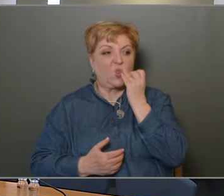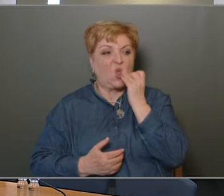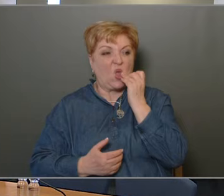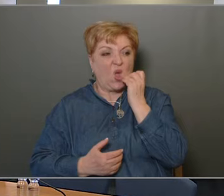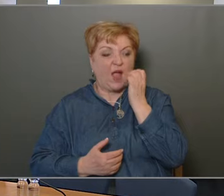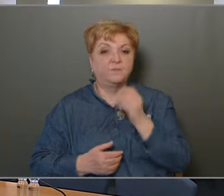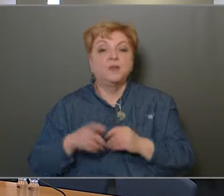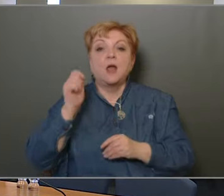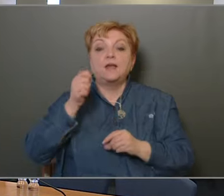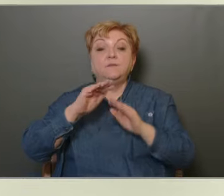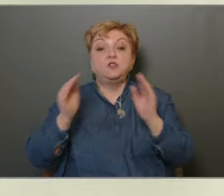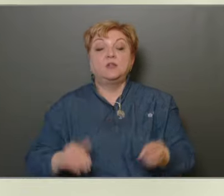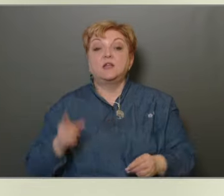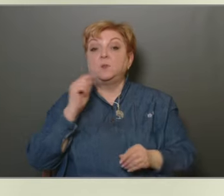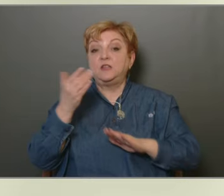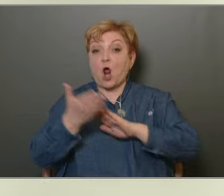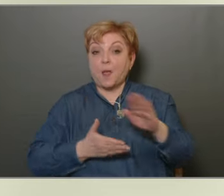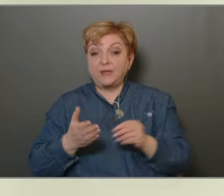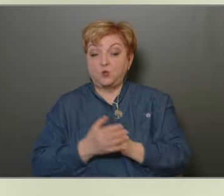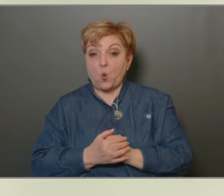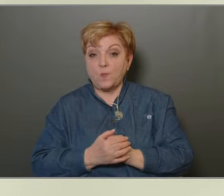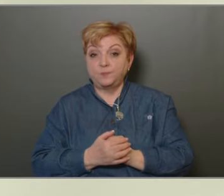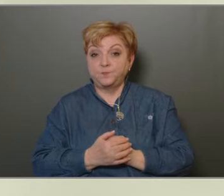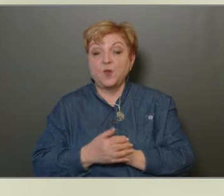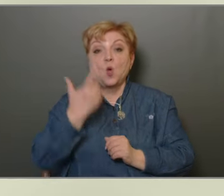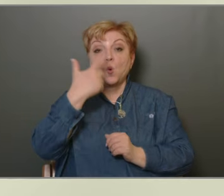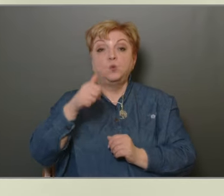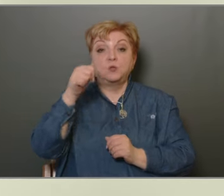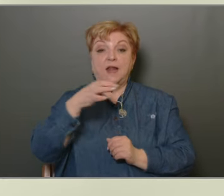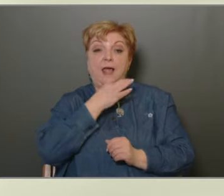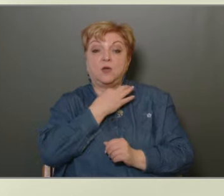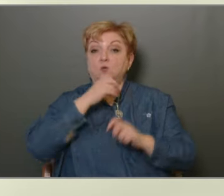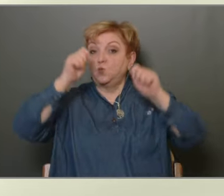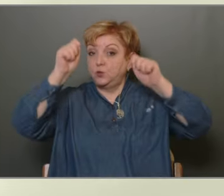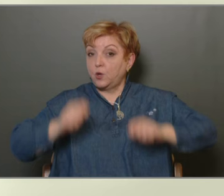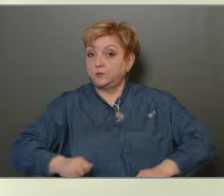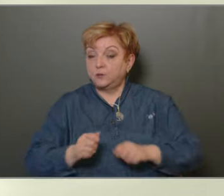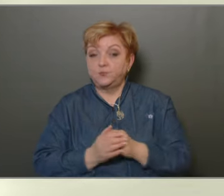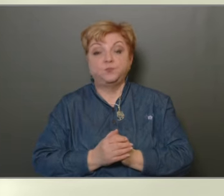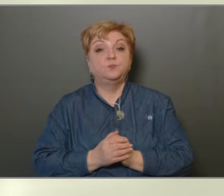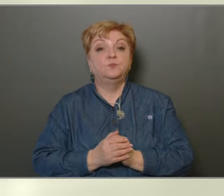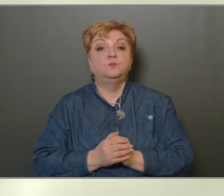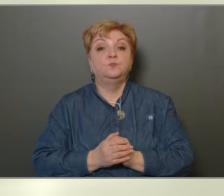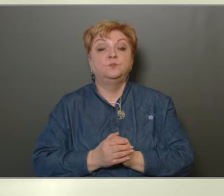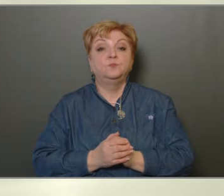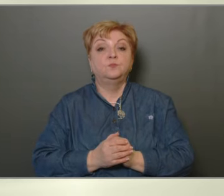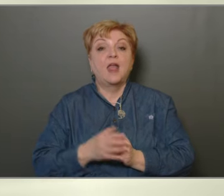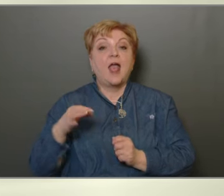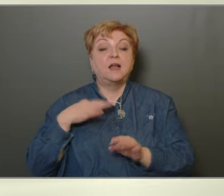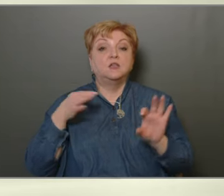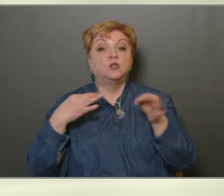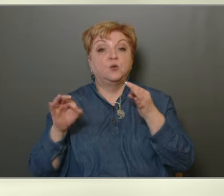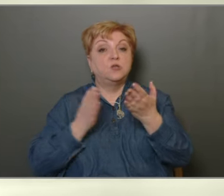A képviselőtestület mind alapító 21 egyhangúan úgy dönt, hogy a Kölhő